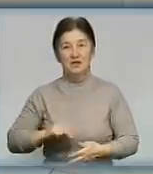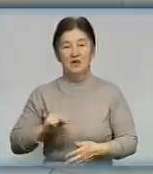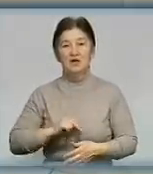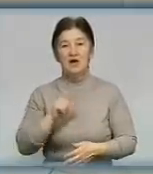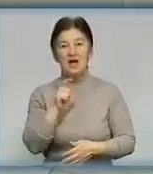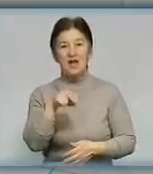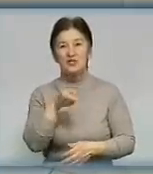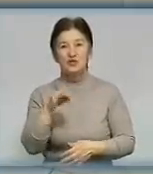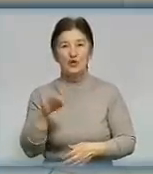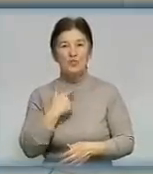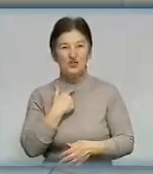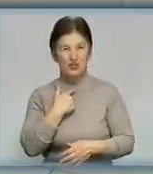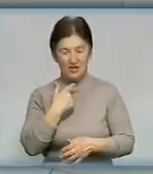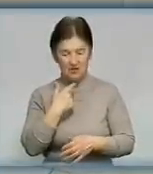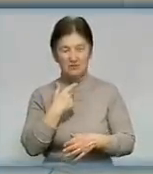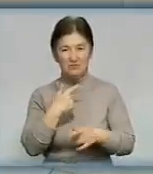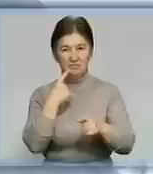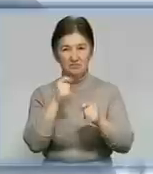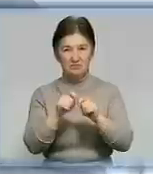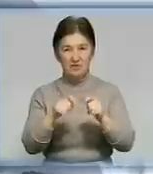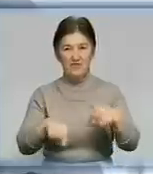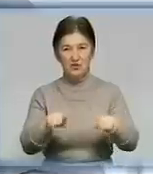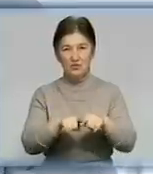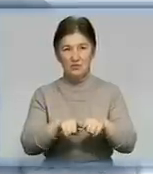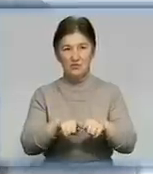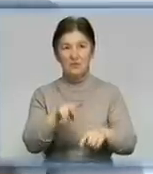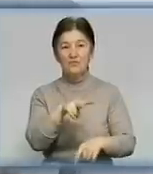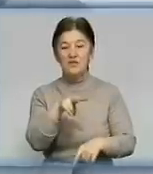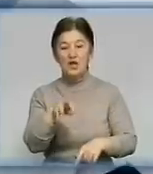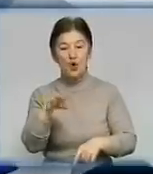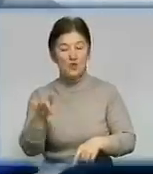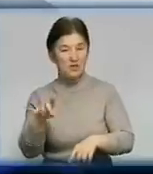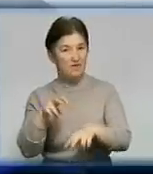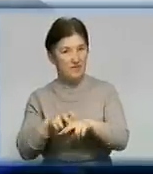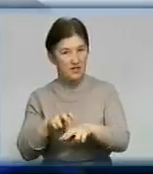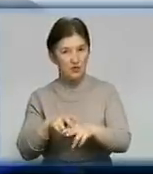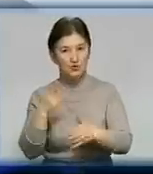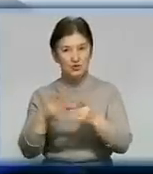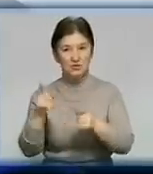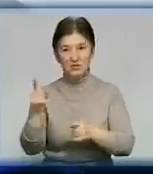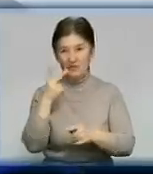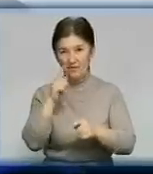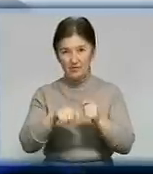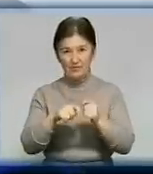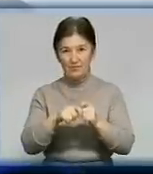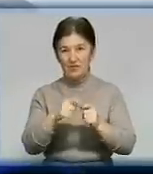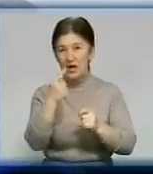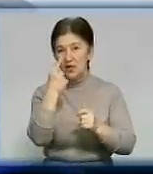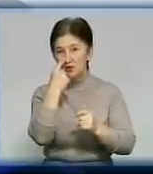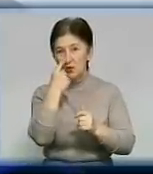відділення майбутнього центру, розповідає його завідувачий. В осмотрі лору врача, якщо це дивиться носоглотка, то це дуже больно.